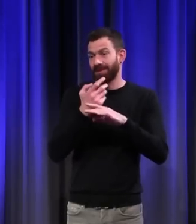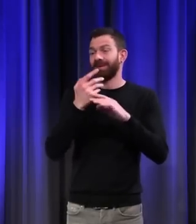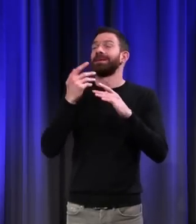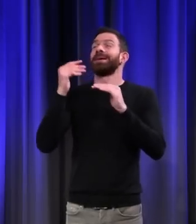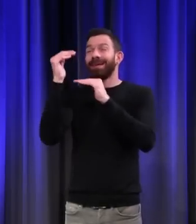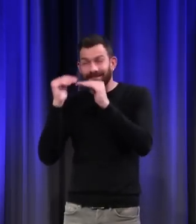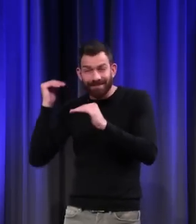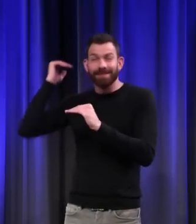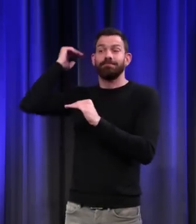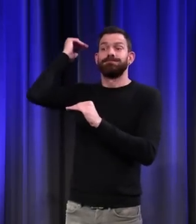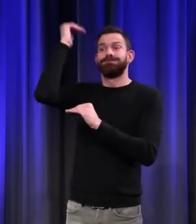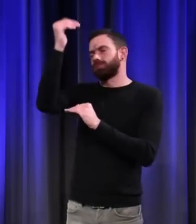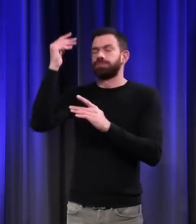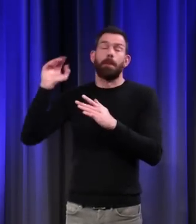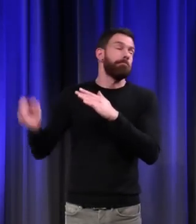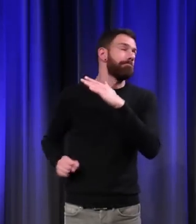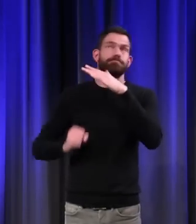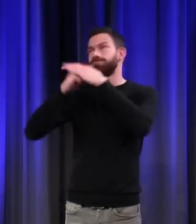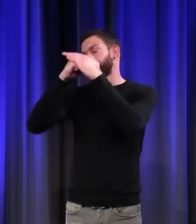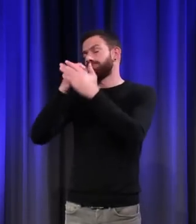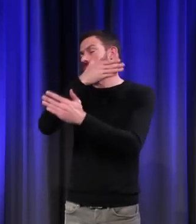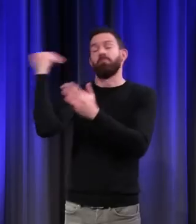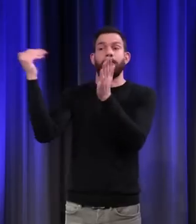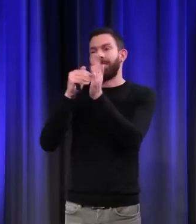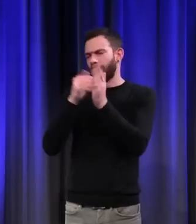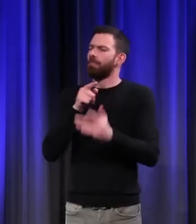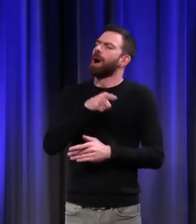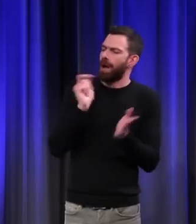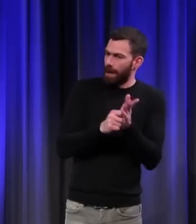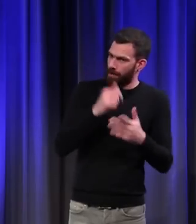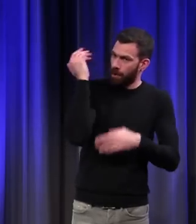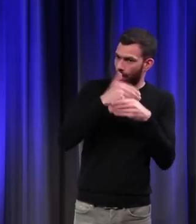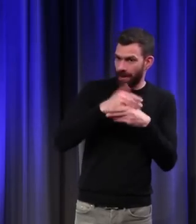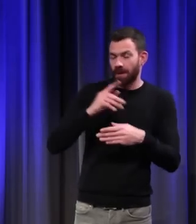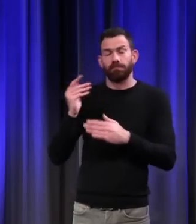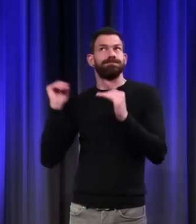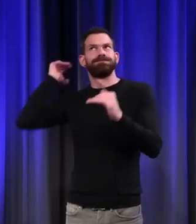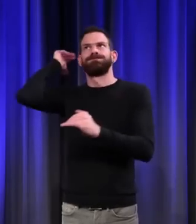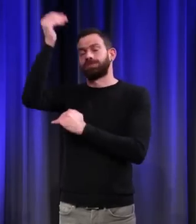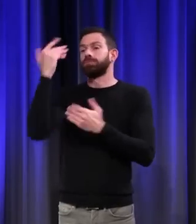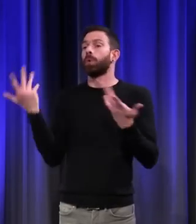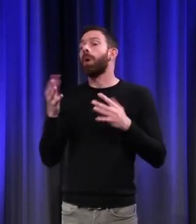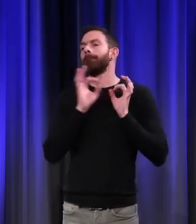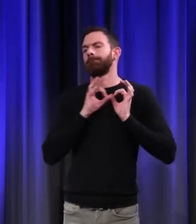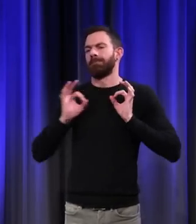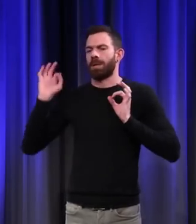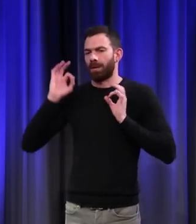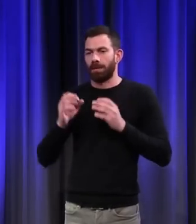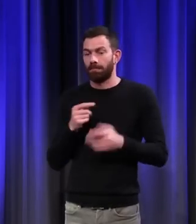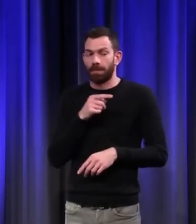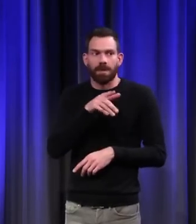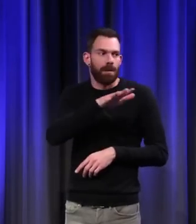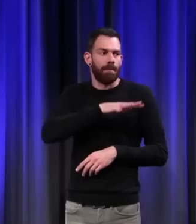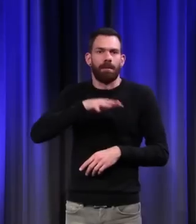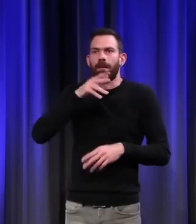les pierres précieuses, le top du top du top, pour le Moyen-Âge, ce sont les perles. Alors ça, il y une fascination pour les